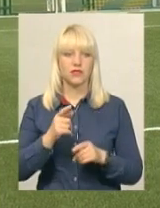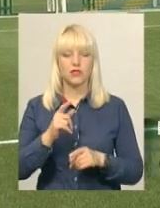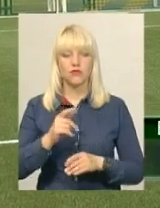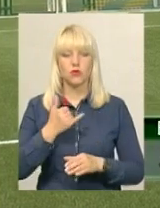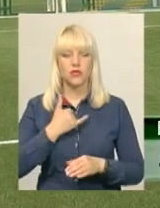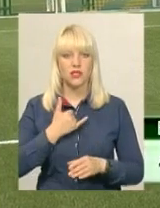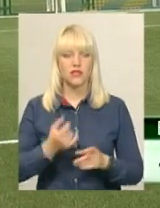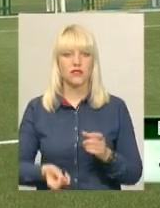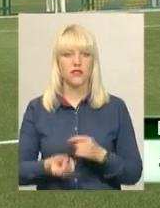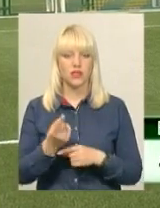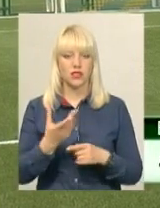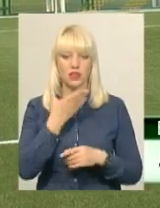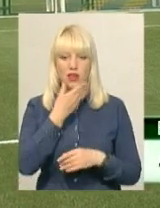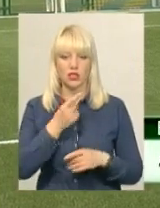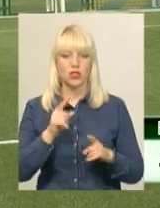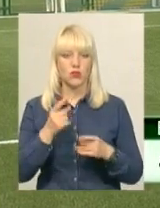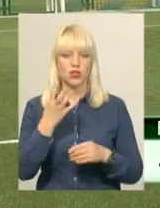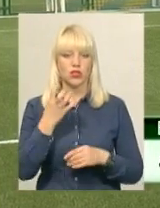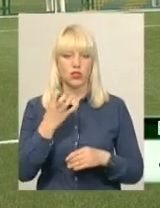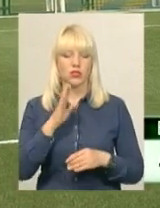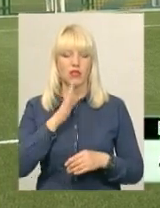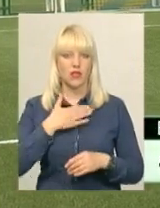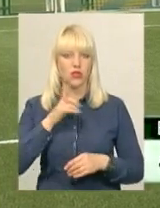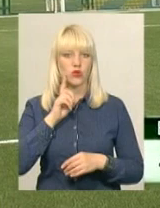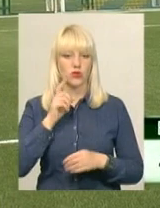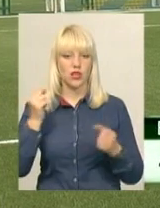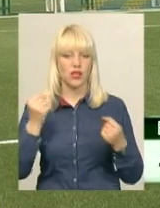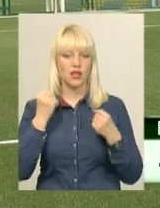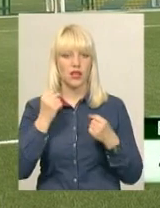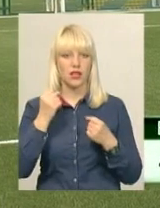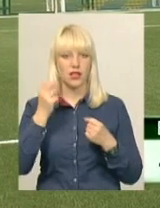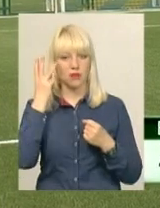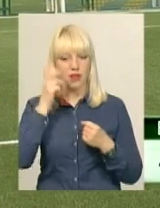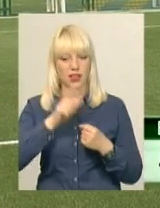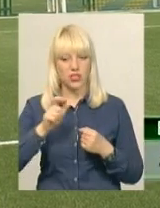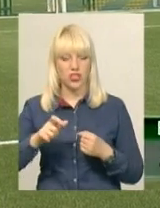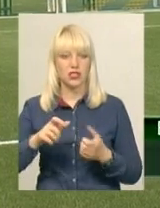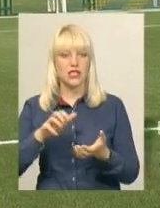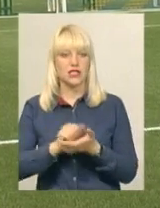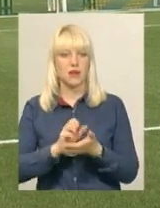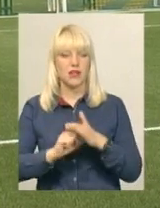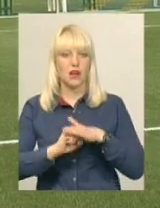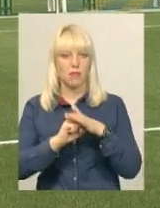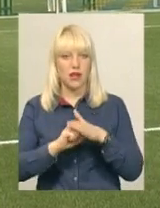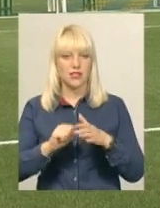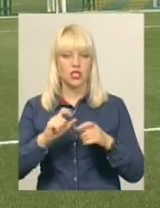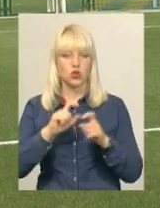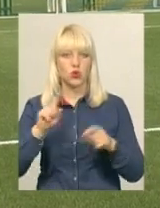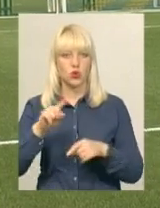виникла, тому що більше 400 наших юних хмельничан займаються на базі ДСШ-1. І особливо